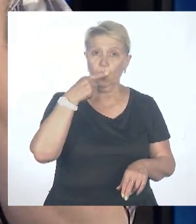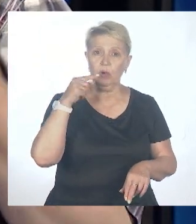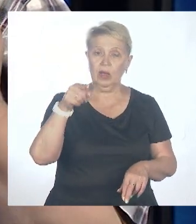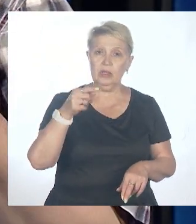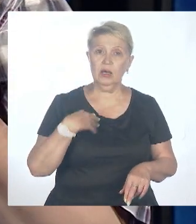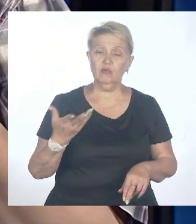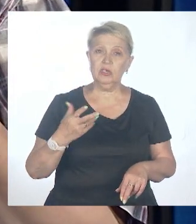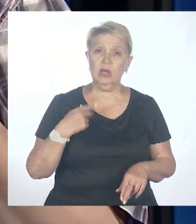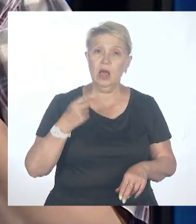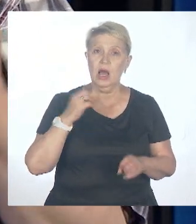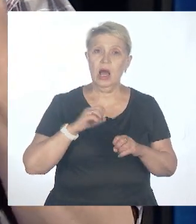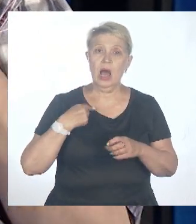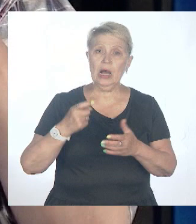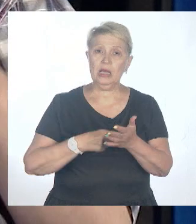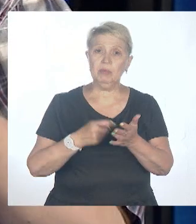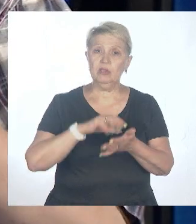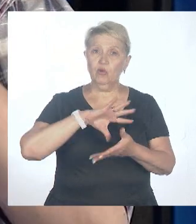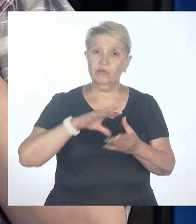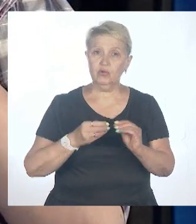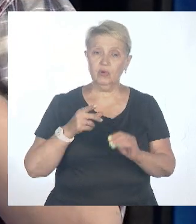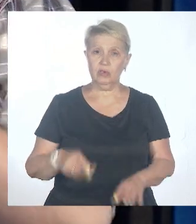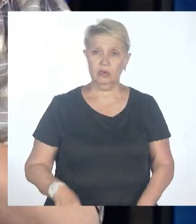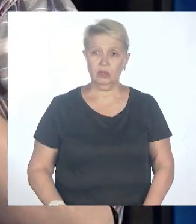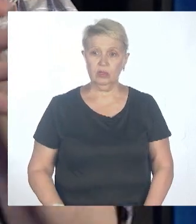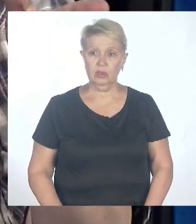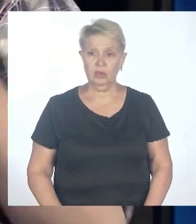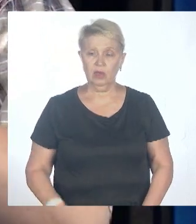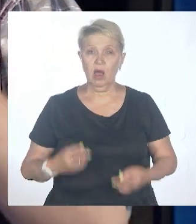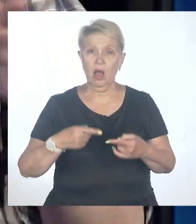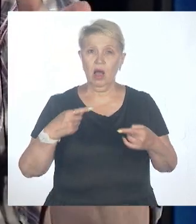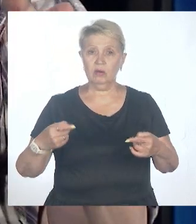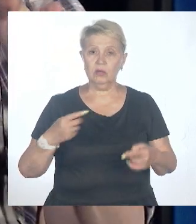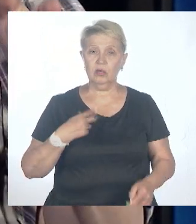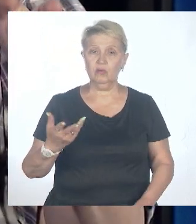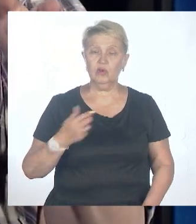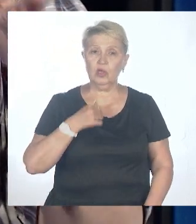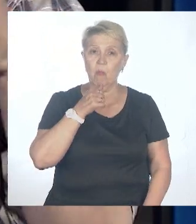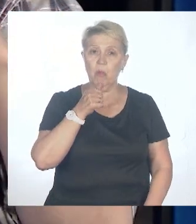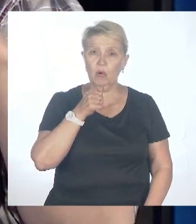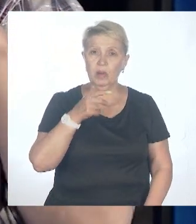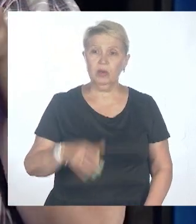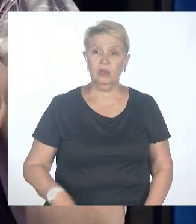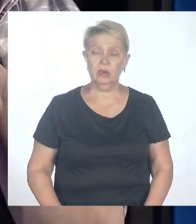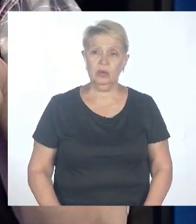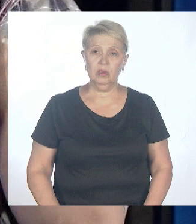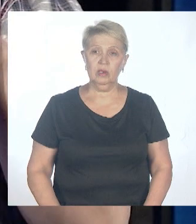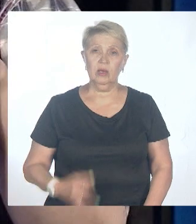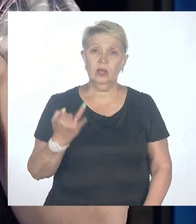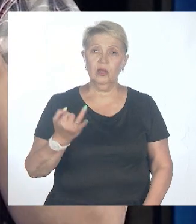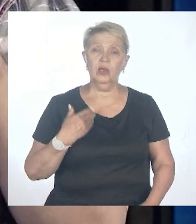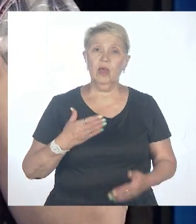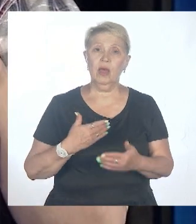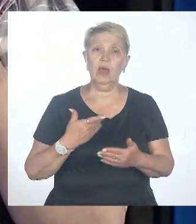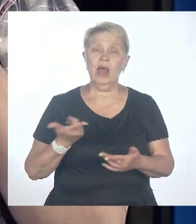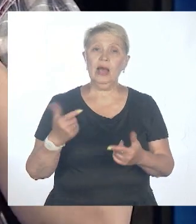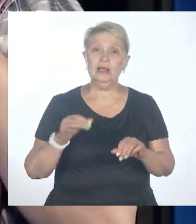У них великолепный нюх. Она распознает разные пробы, перед ней ставят мокроты, и около той пробы, где